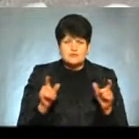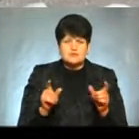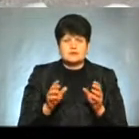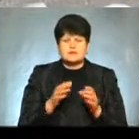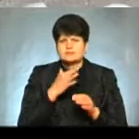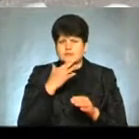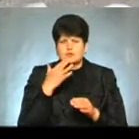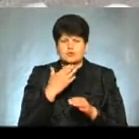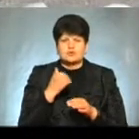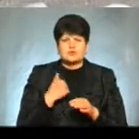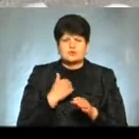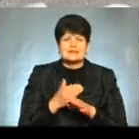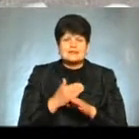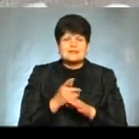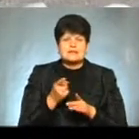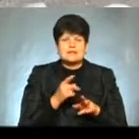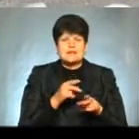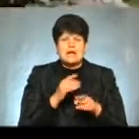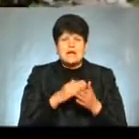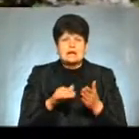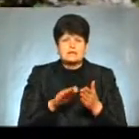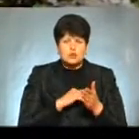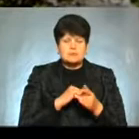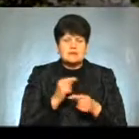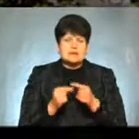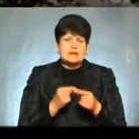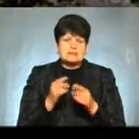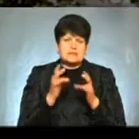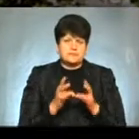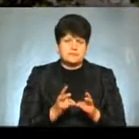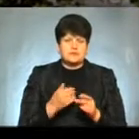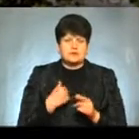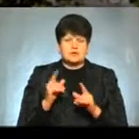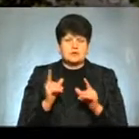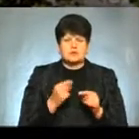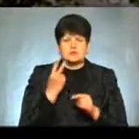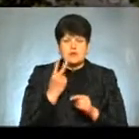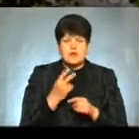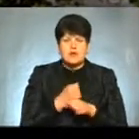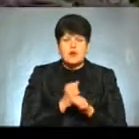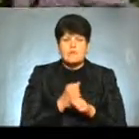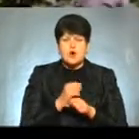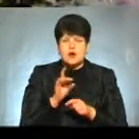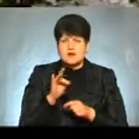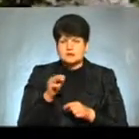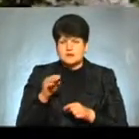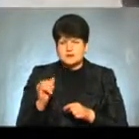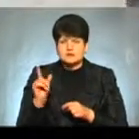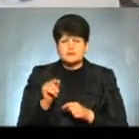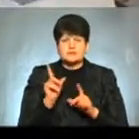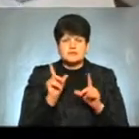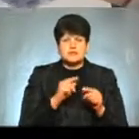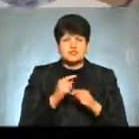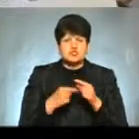військових частин, які ліквідовували наслідки аварії Зі мною двоє лаборантів виїжджали, і ми виїжджали буквально через день